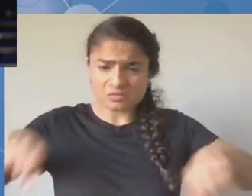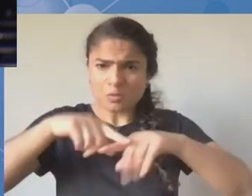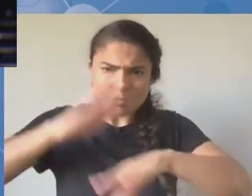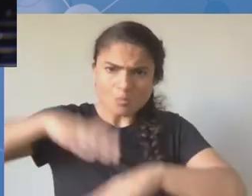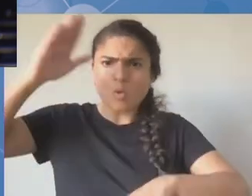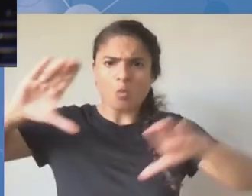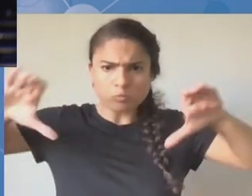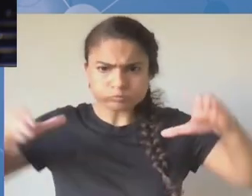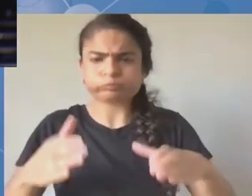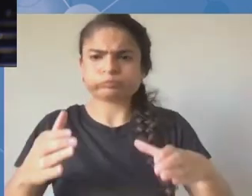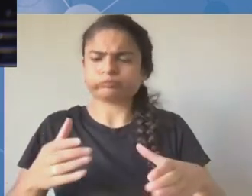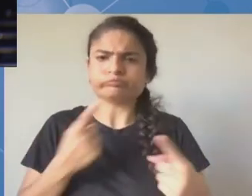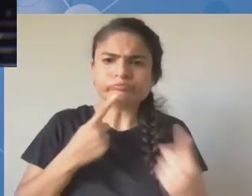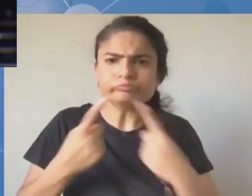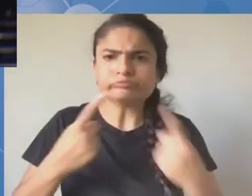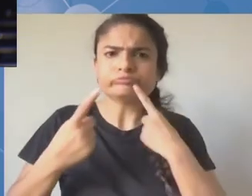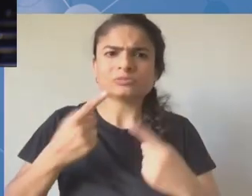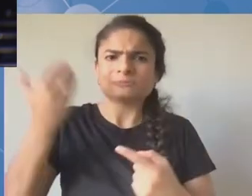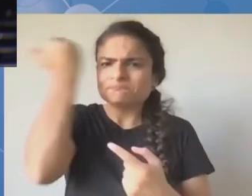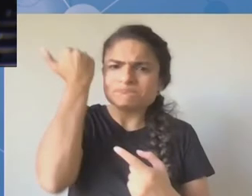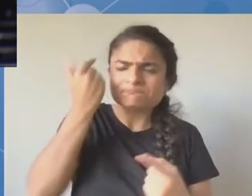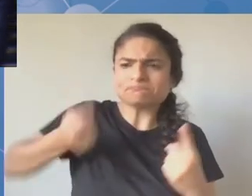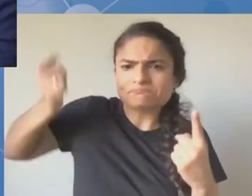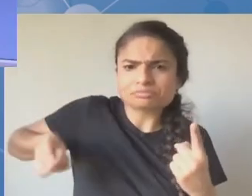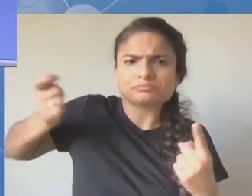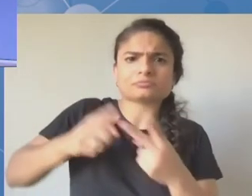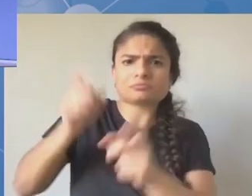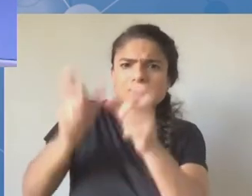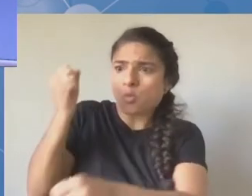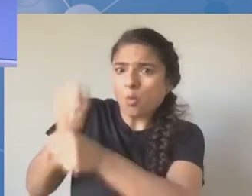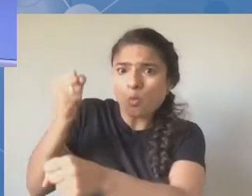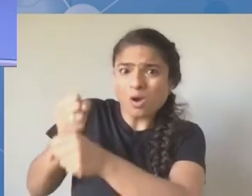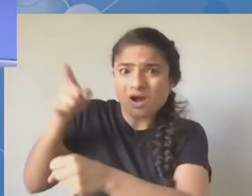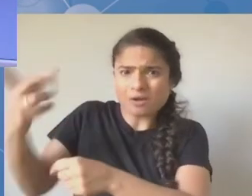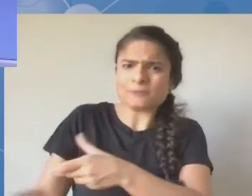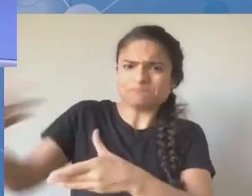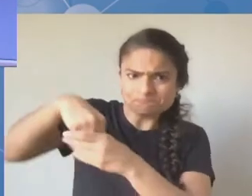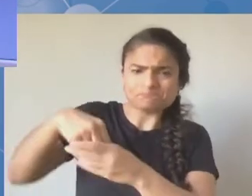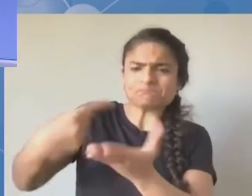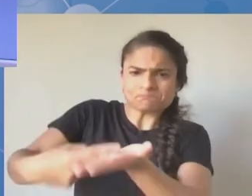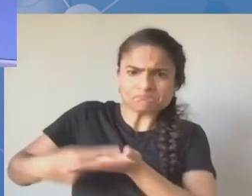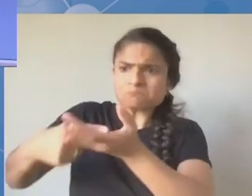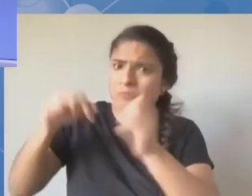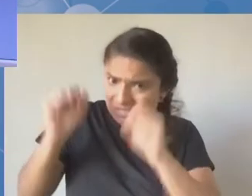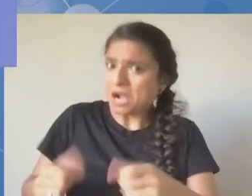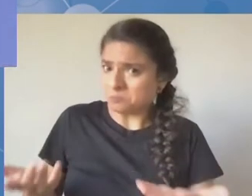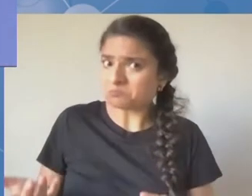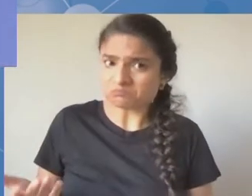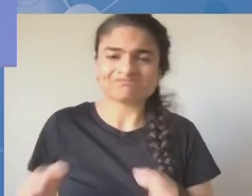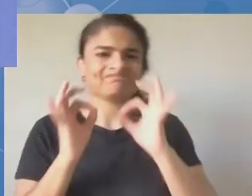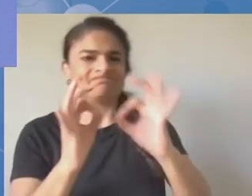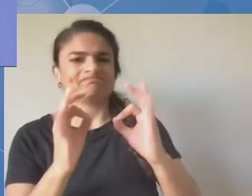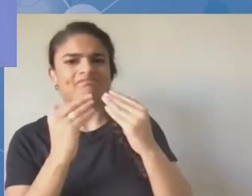sędziów sądów wyższej instancji, bo wtedy ta dyskusja mogłaby być bardziej